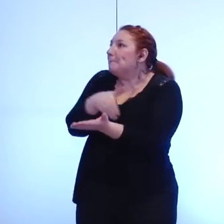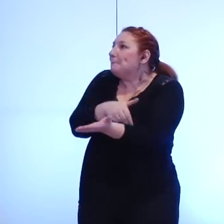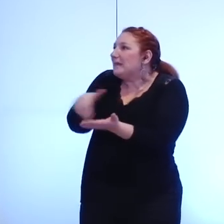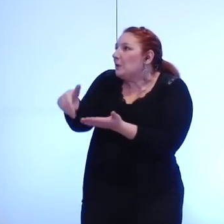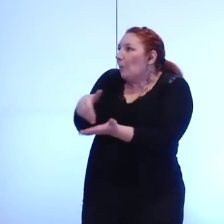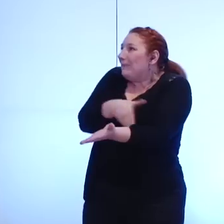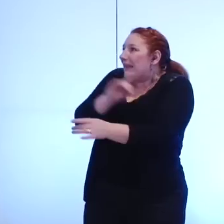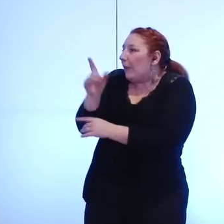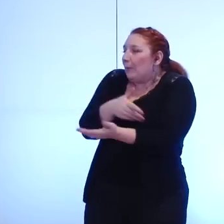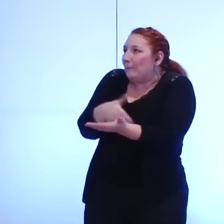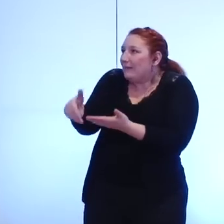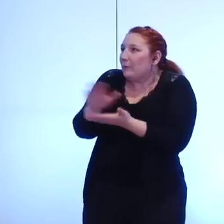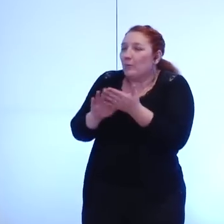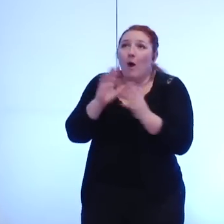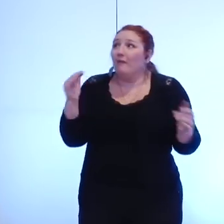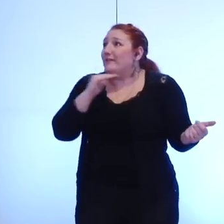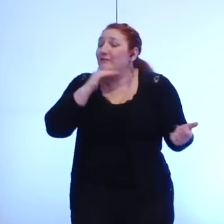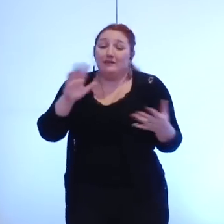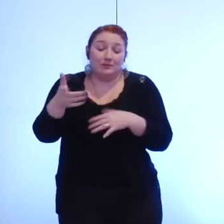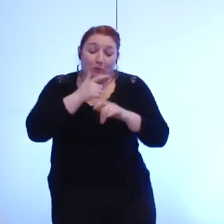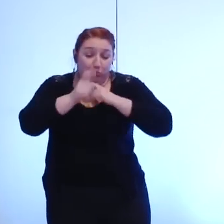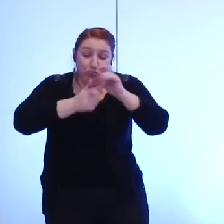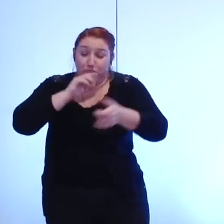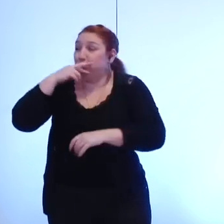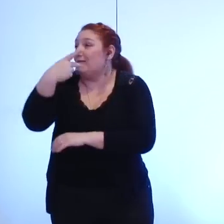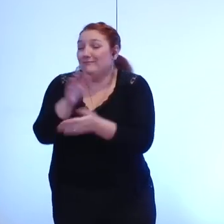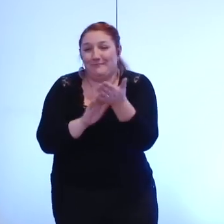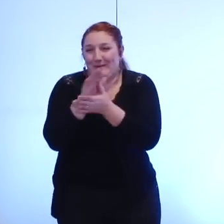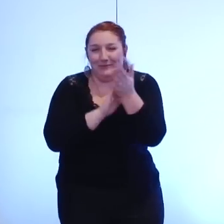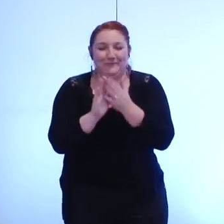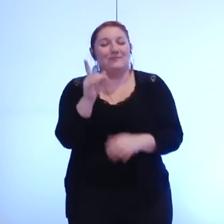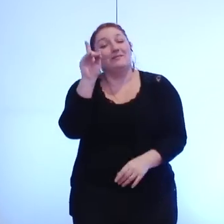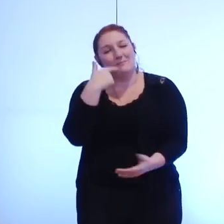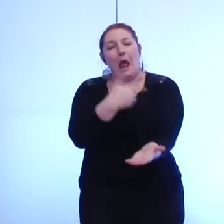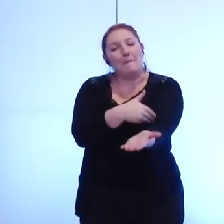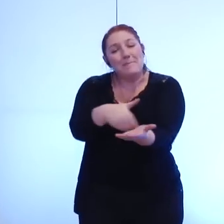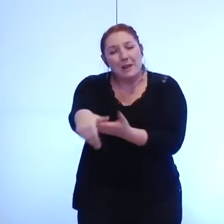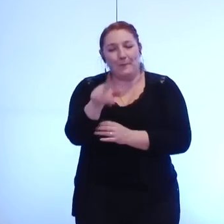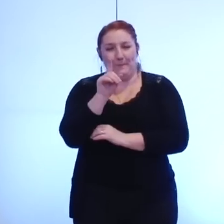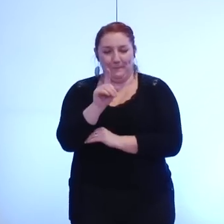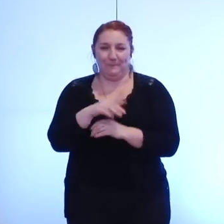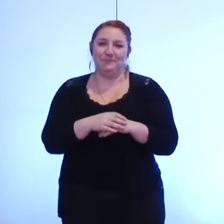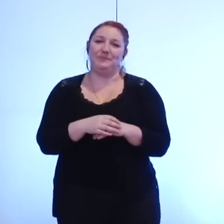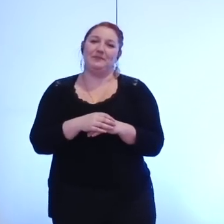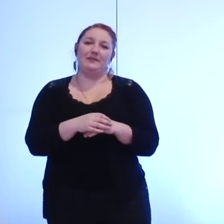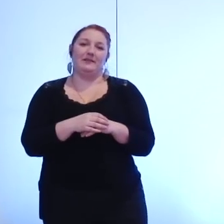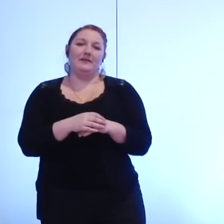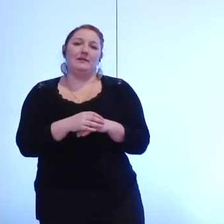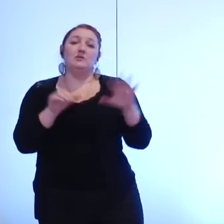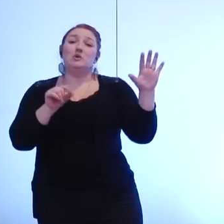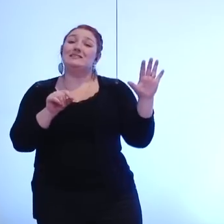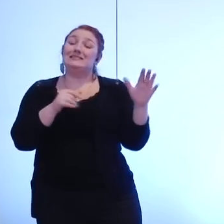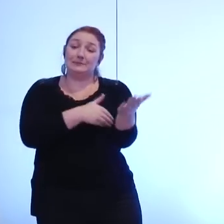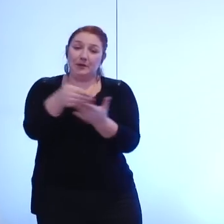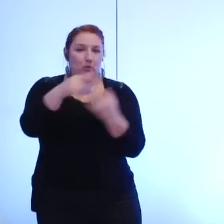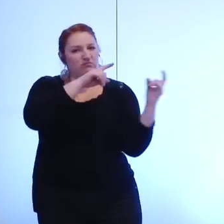Je veux aller vite pour ne pas vous faire perdre de temps, et vous voyez ma langue fourche. Sans attendre de nouvelles déclarations qui donneraient à penser que